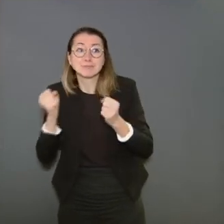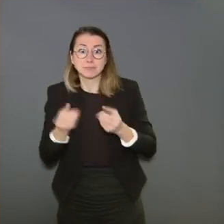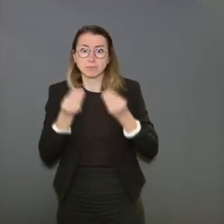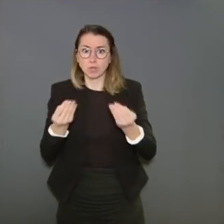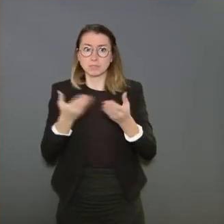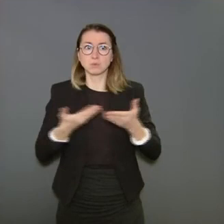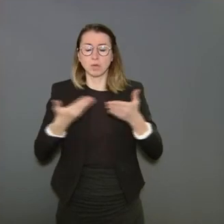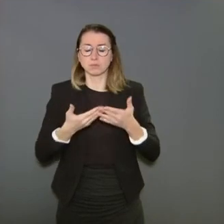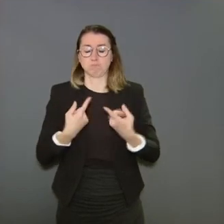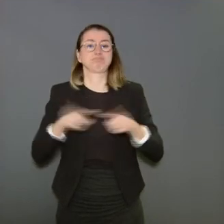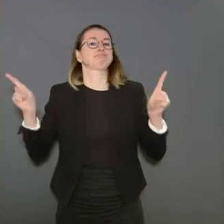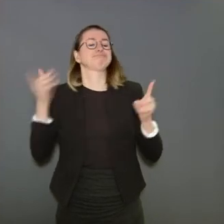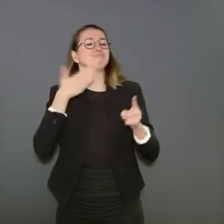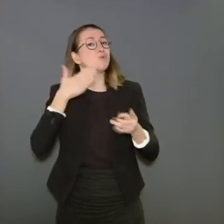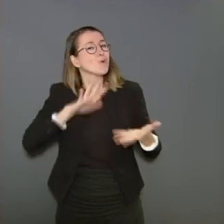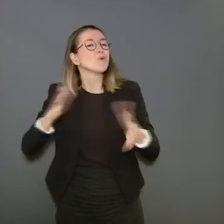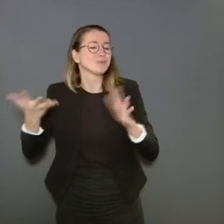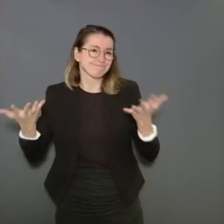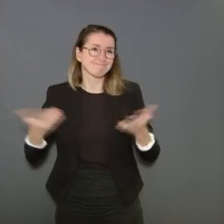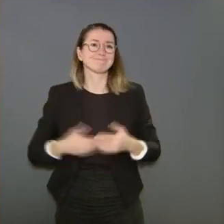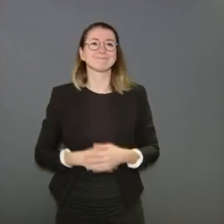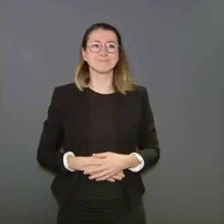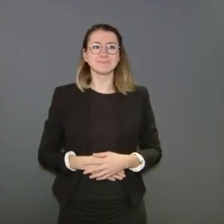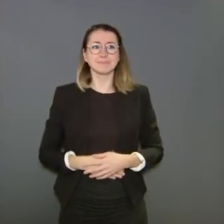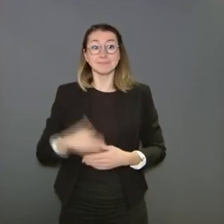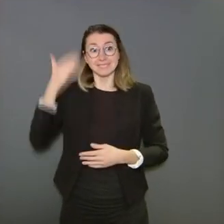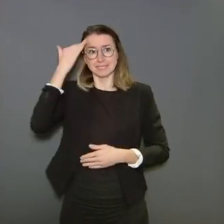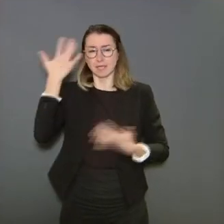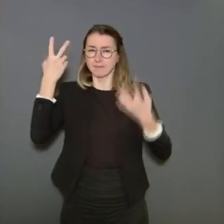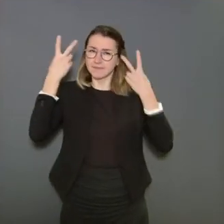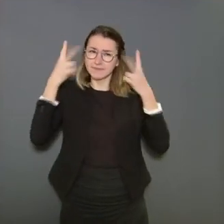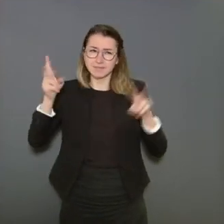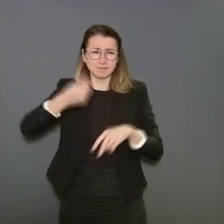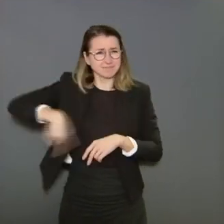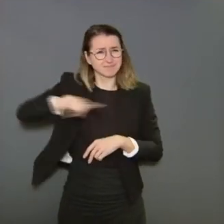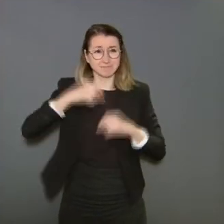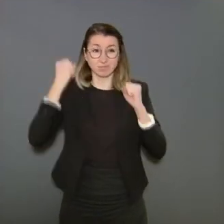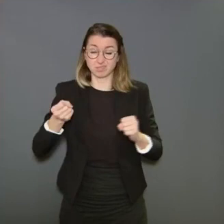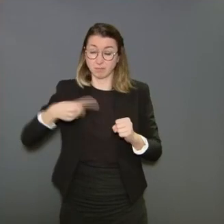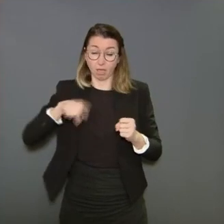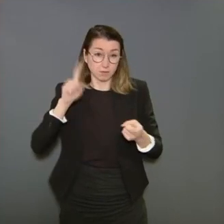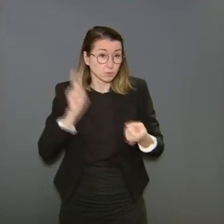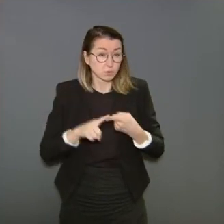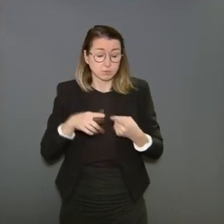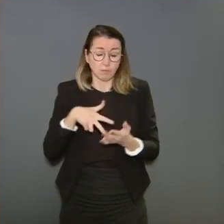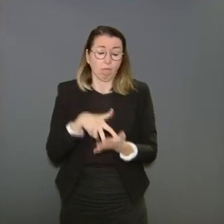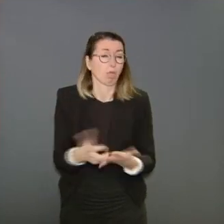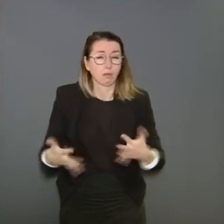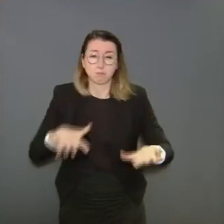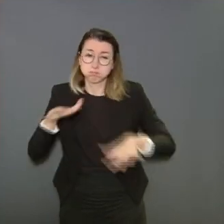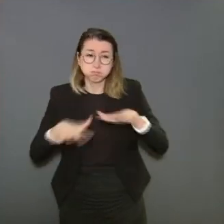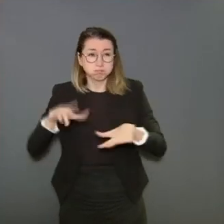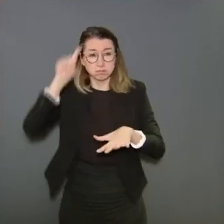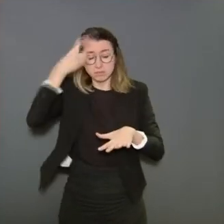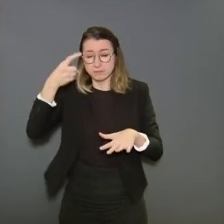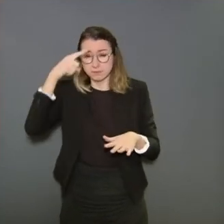moment dans notre vie, nous pouvons tous être dans une situation de vulnérabilité. Beaucoup d'entre nous ont déjà eu des moments difficiles et ont